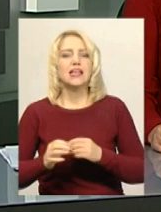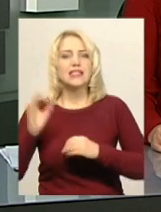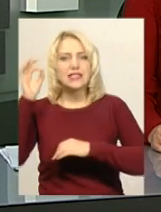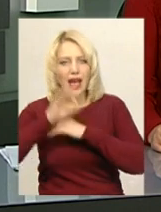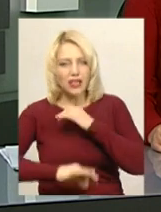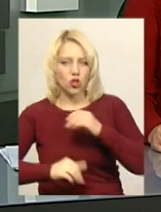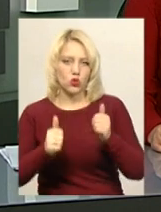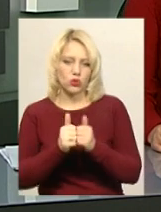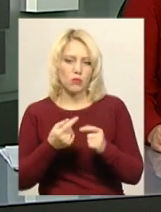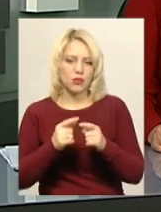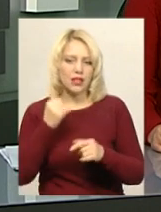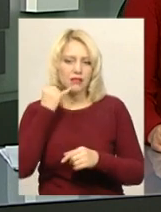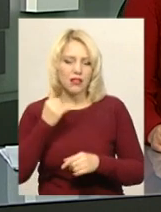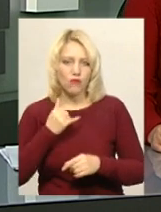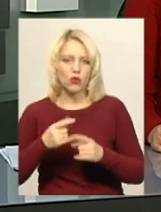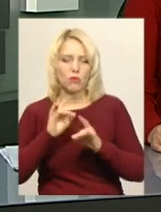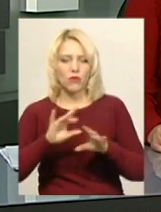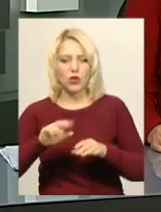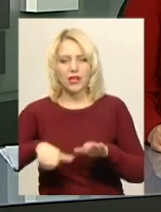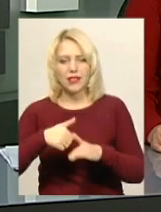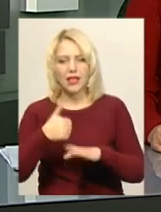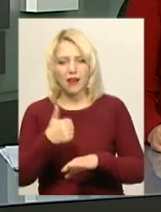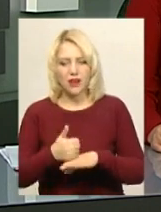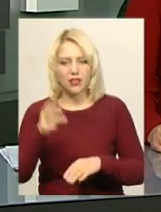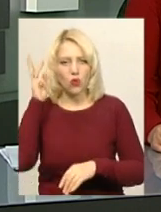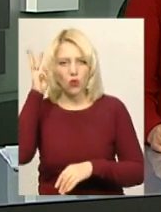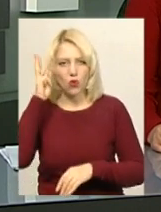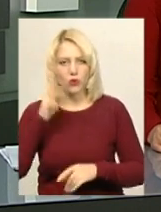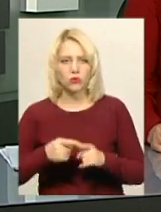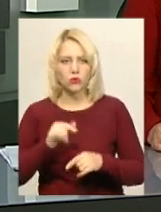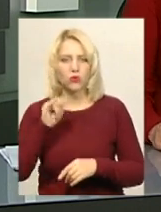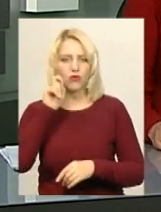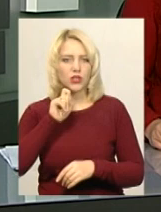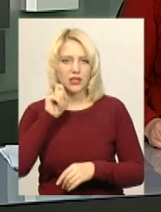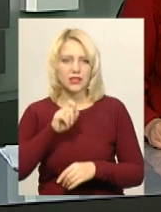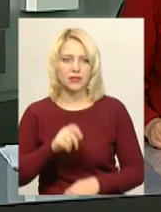Про це нам телефоном повідомив генеральний консул Польщі в Вінниці Дам'ян Церчинський.